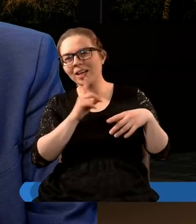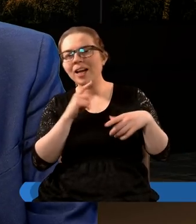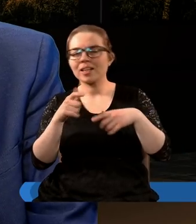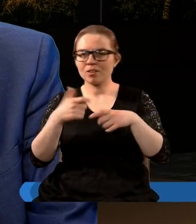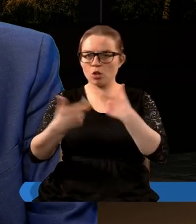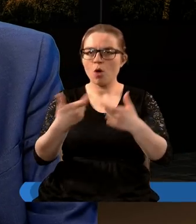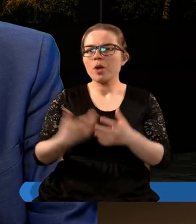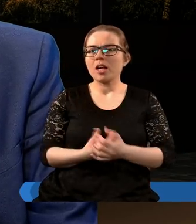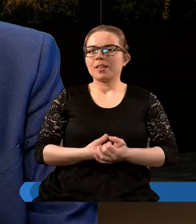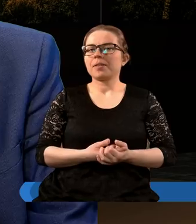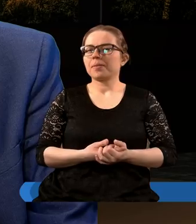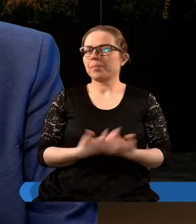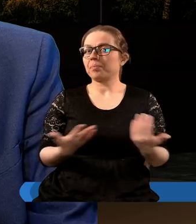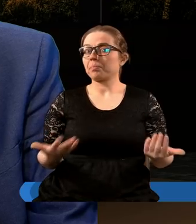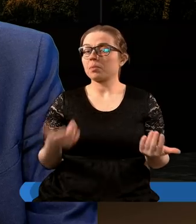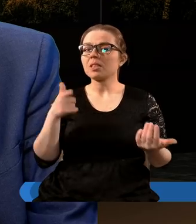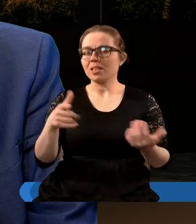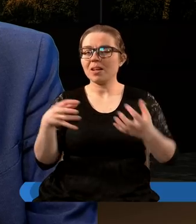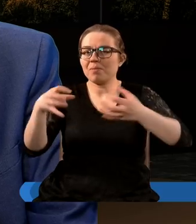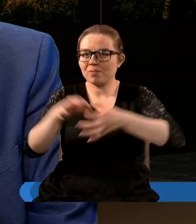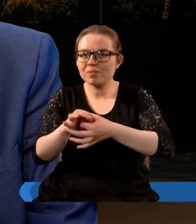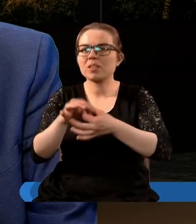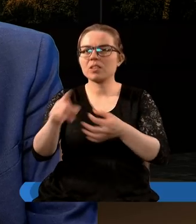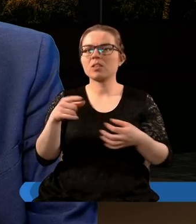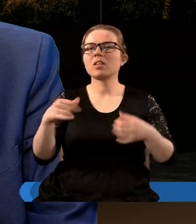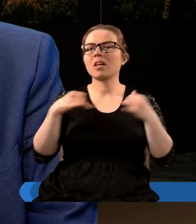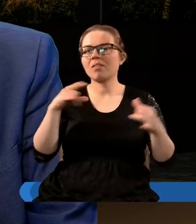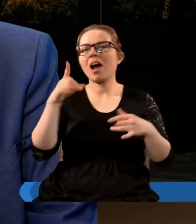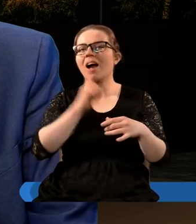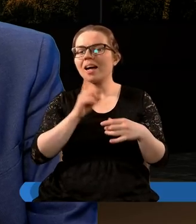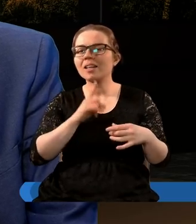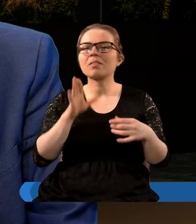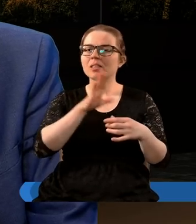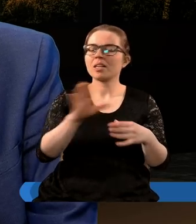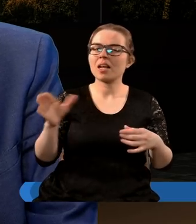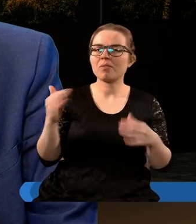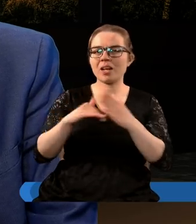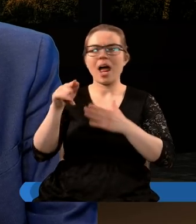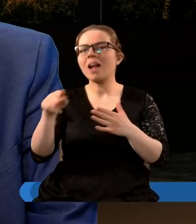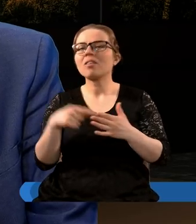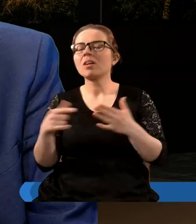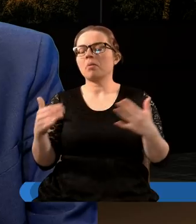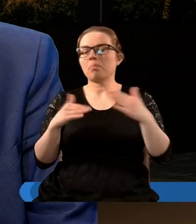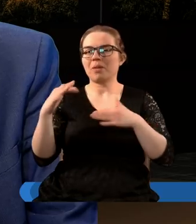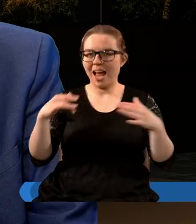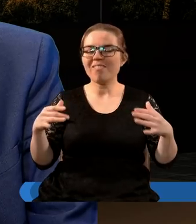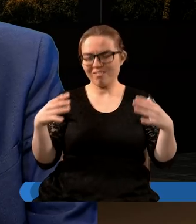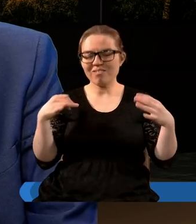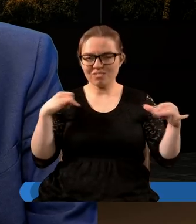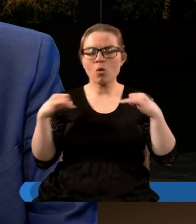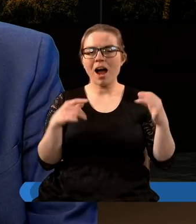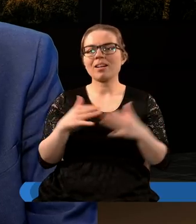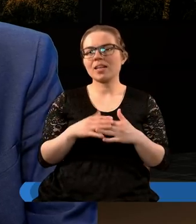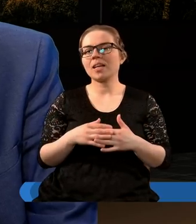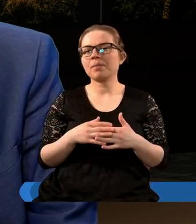-religijnym. Ale w tym sojuszu polityczno-religijnym władza religijna miała nad nim przewagę, bo to